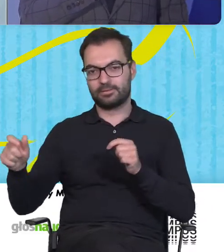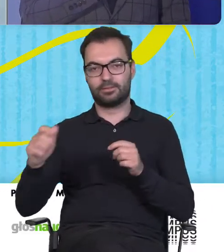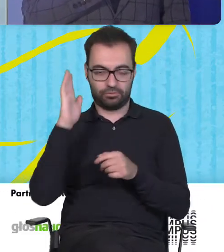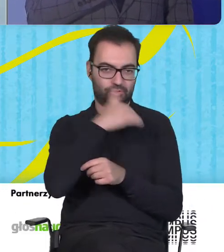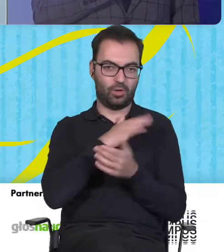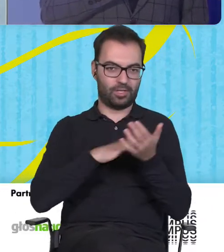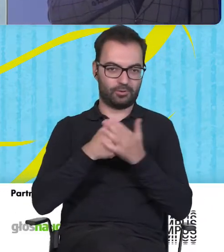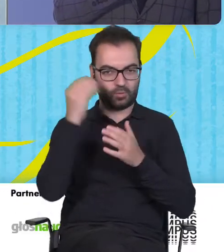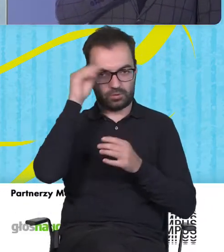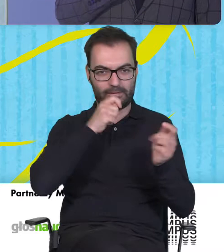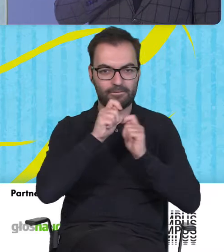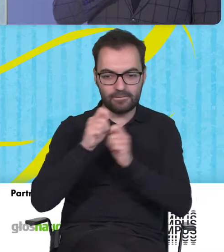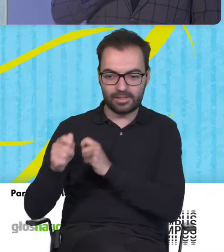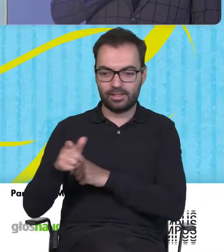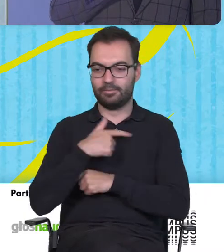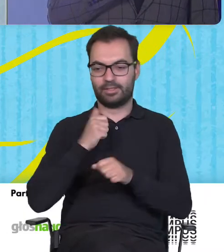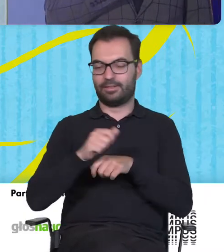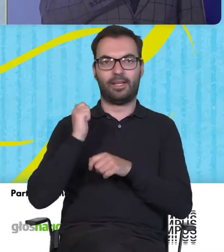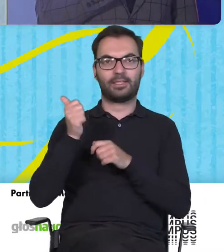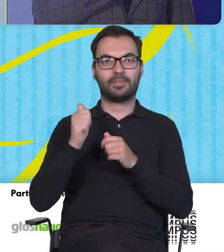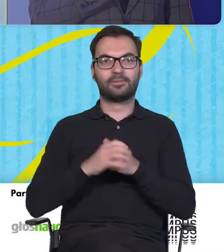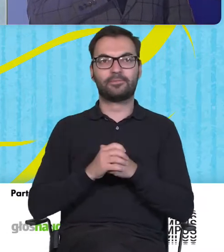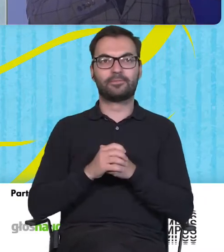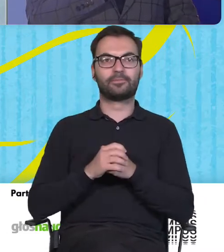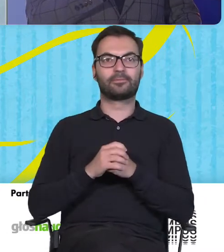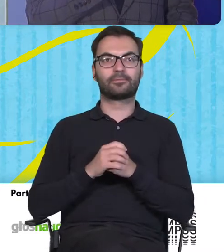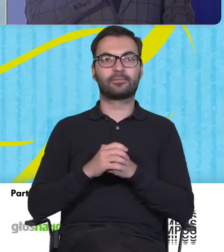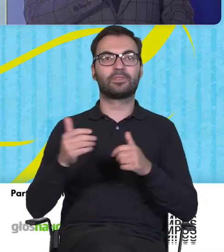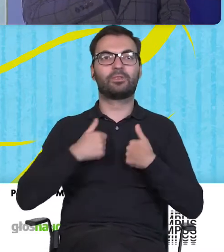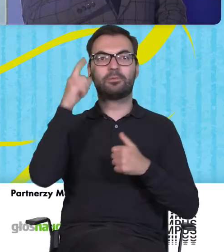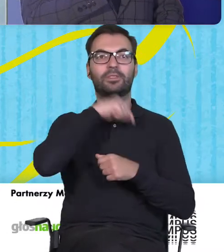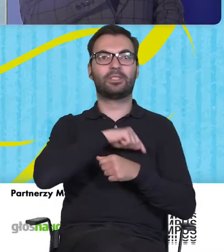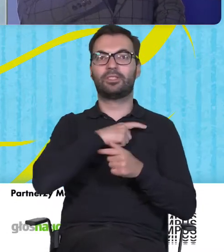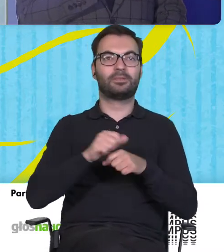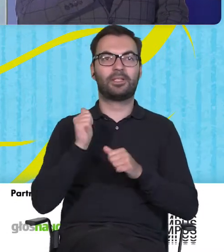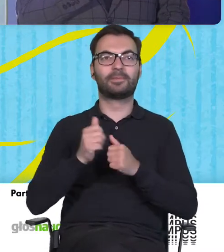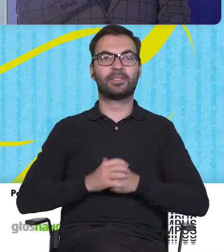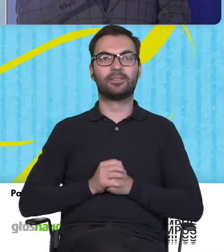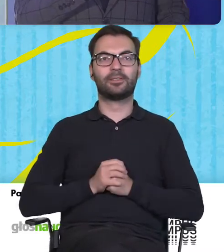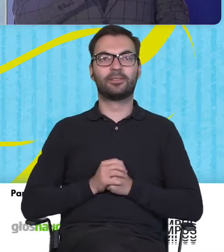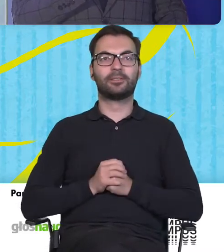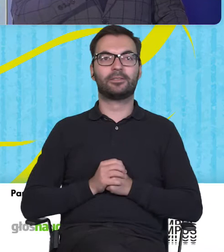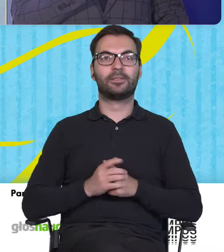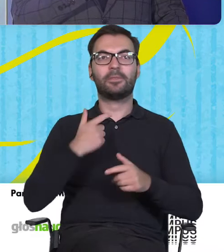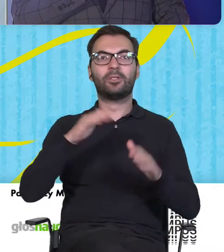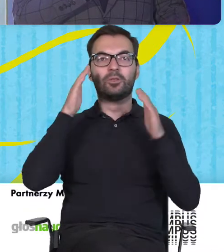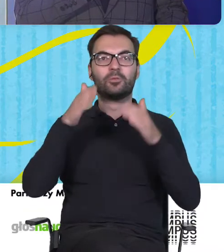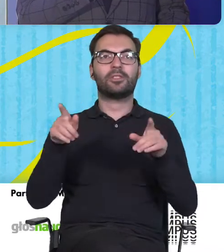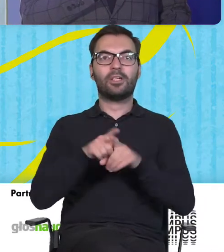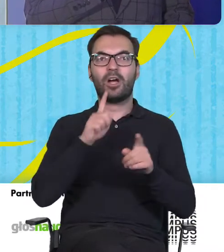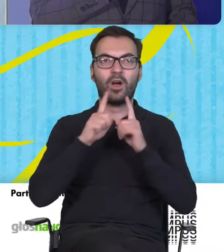naszej szkoły. Jako, że nie jesteśmy tak z ekspertami w dziedzinie zdrowia psychicznego, skupiliśmy się także na